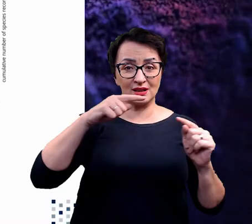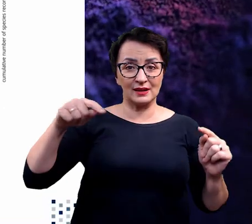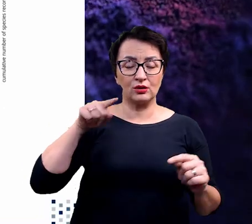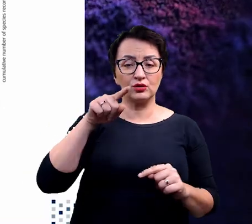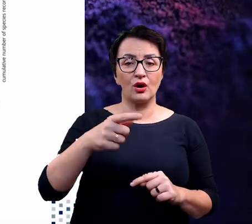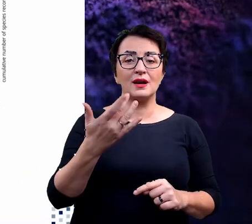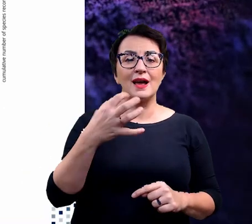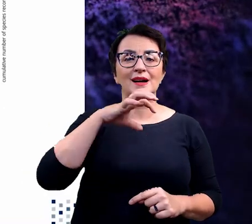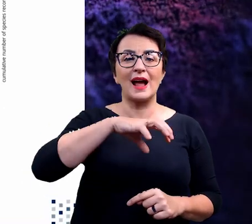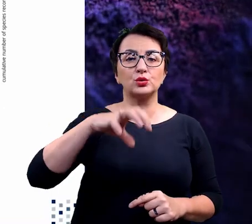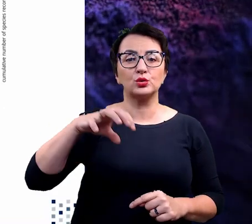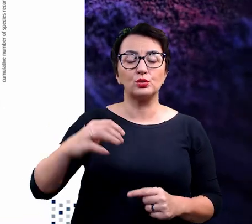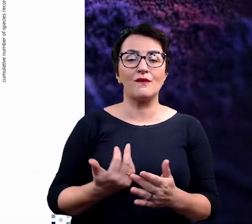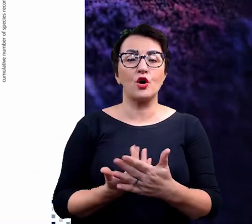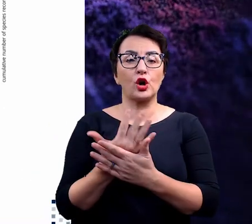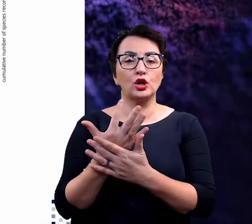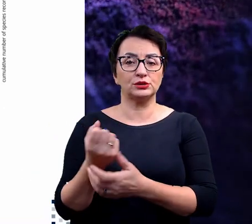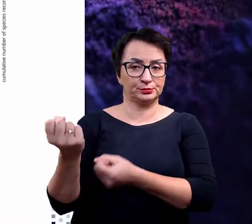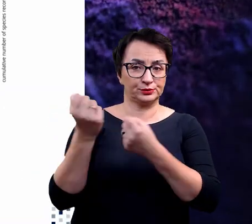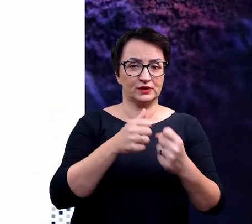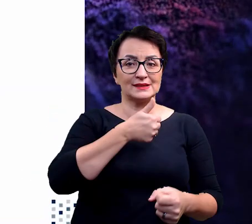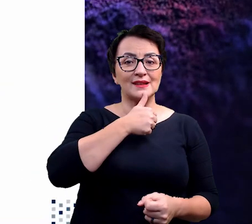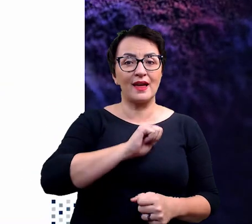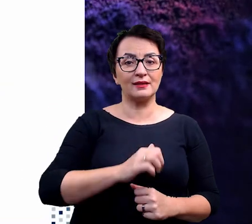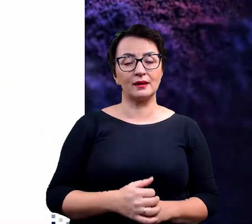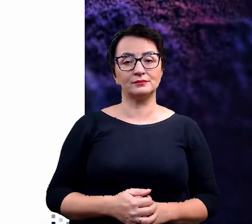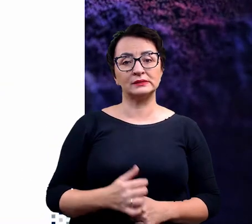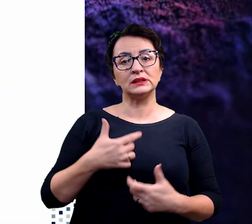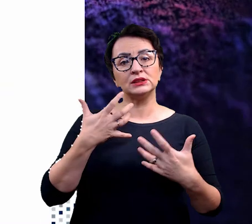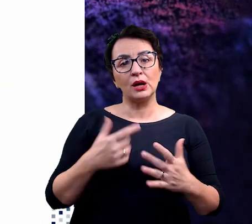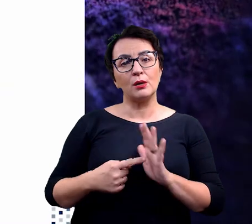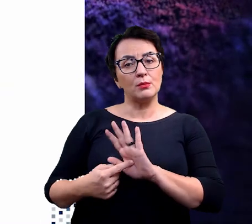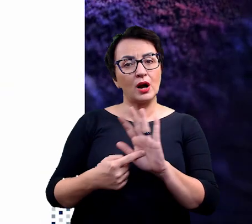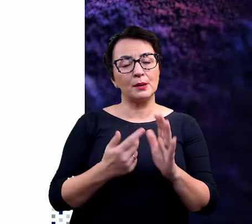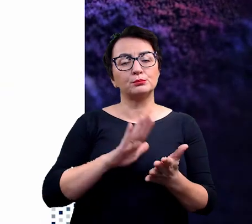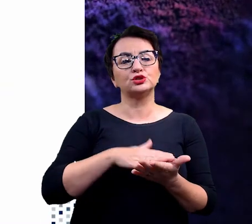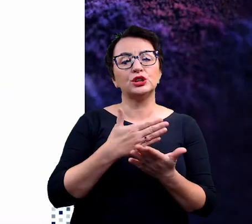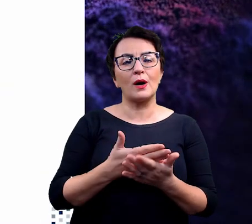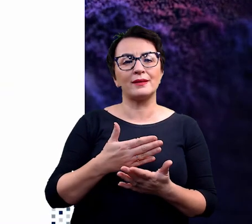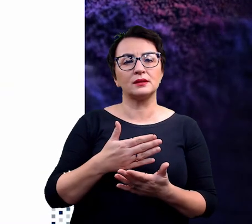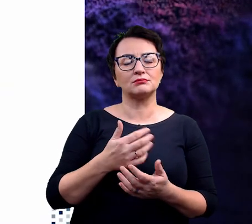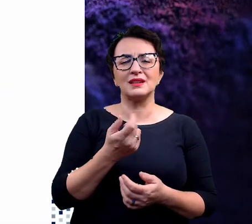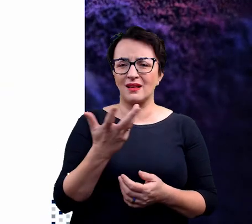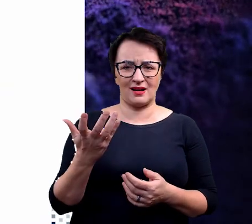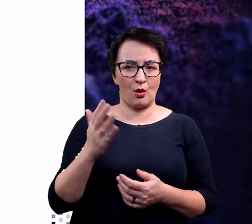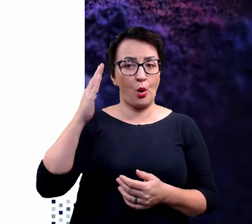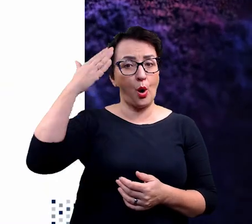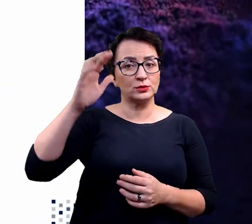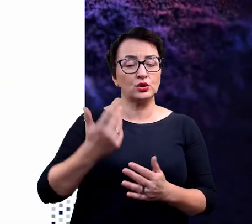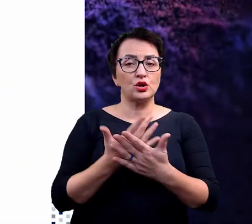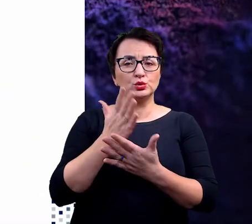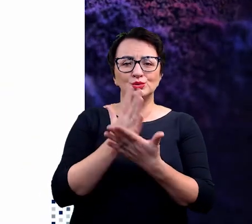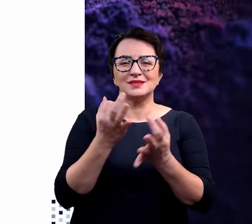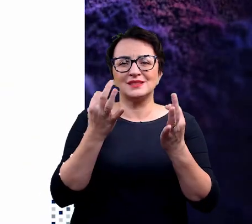ilość sprowadzonych tylko gatunków roślin. Chciałem przedstawić Wam kilka przykładów obcych gatunków roślin, które już teraz zmieniają